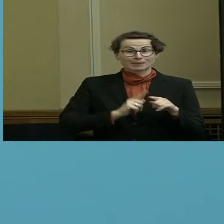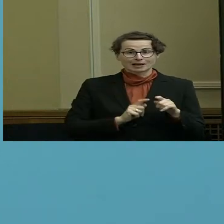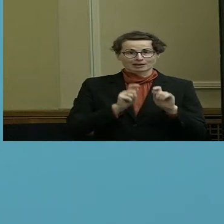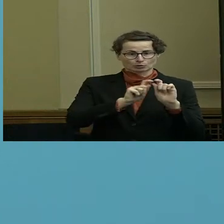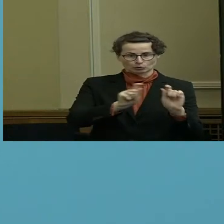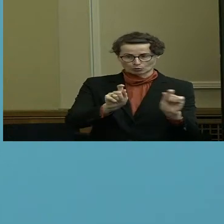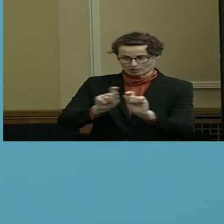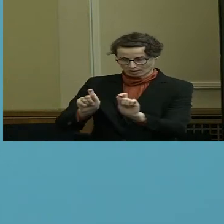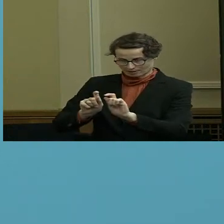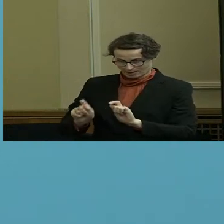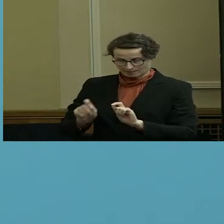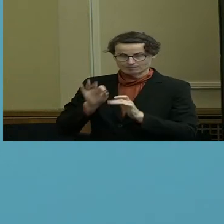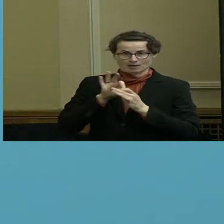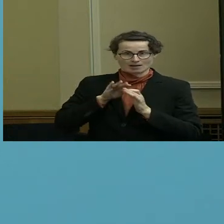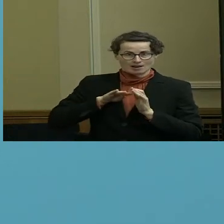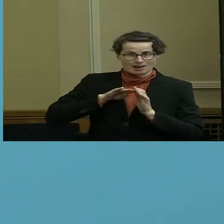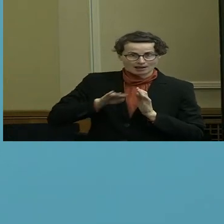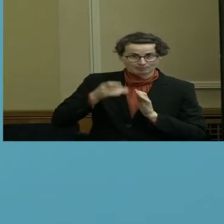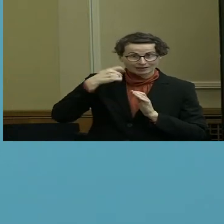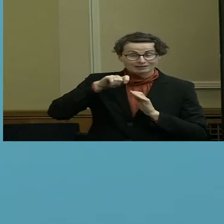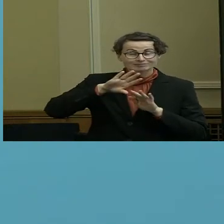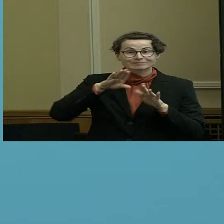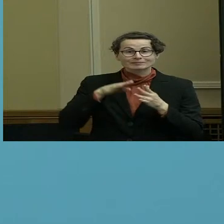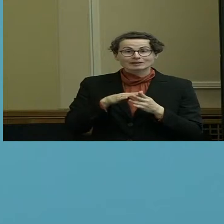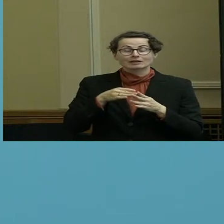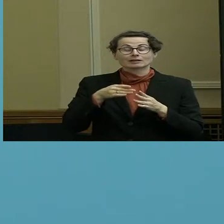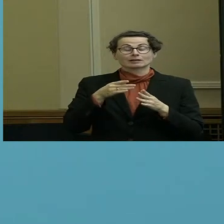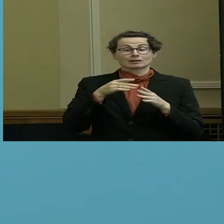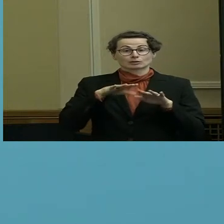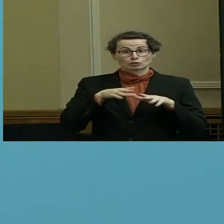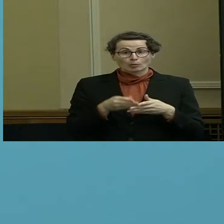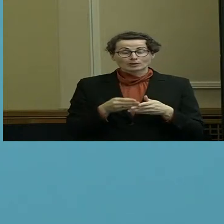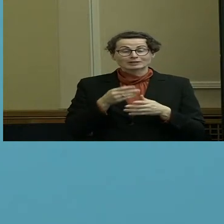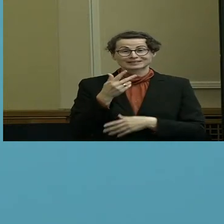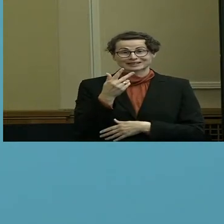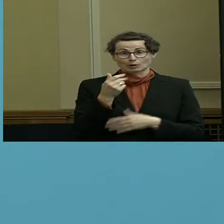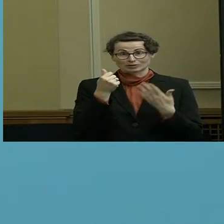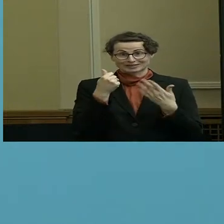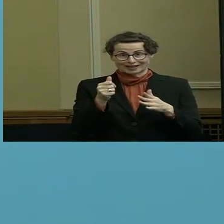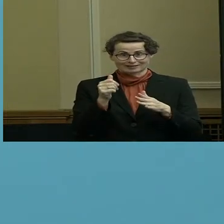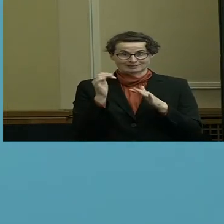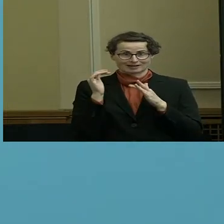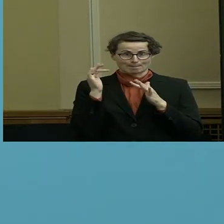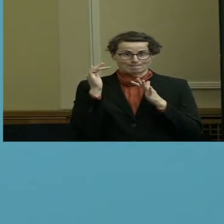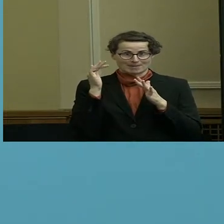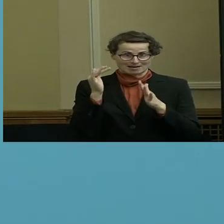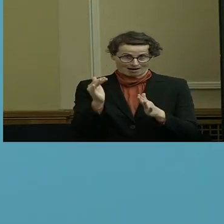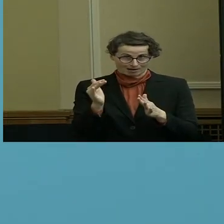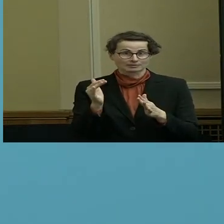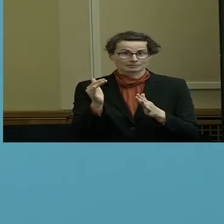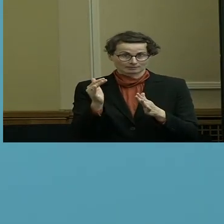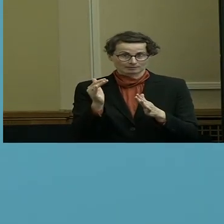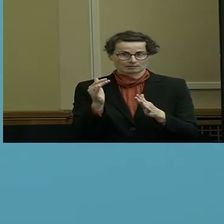eine Bilanzsumme von 63 Milliarden und das zeigt ja, dabei geht es auch